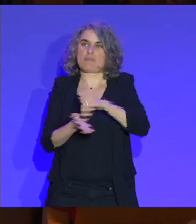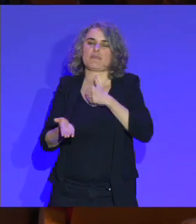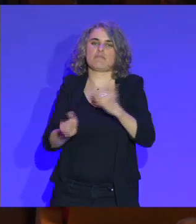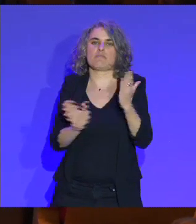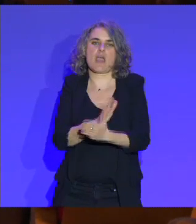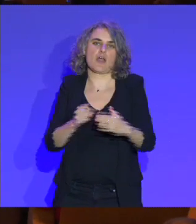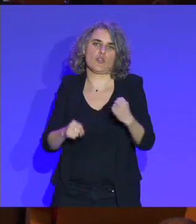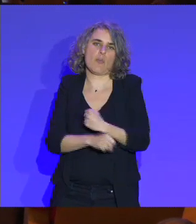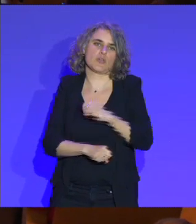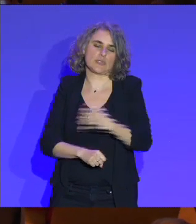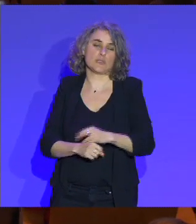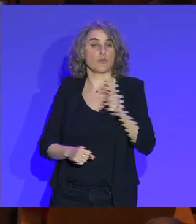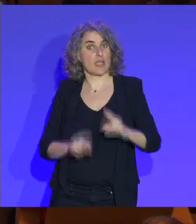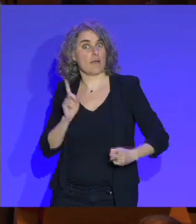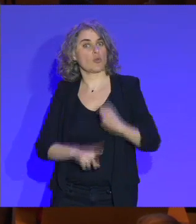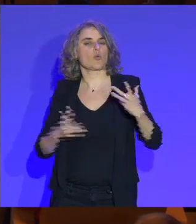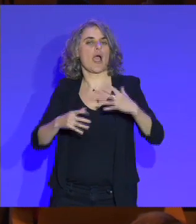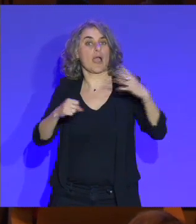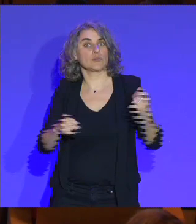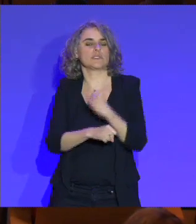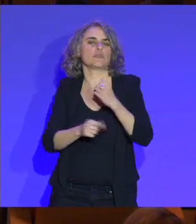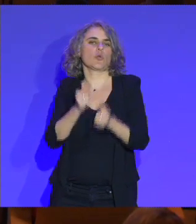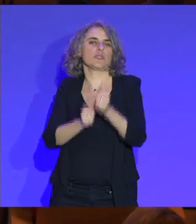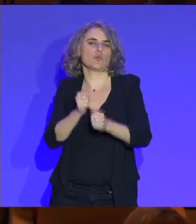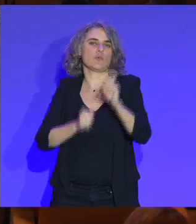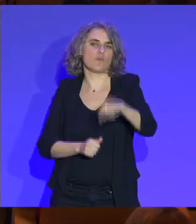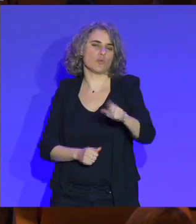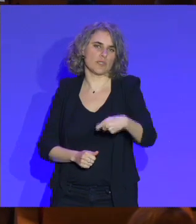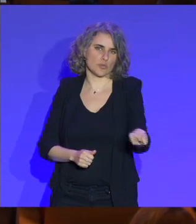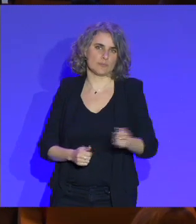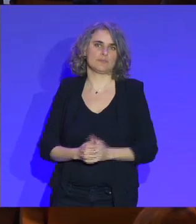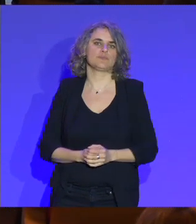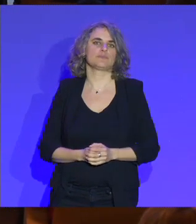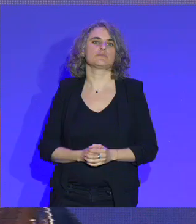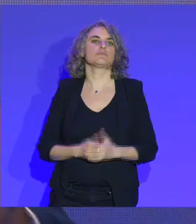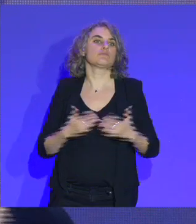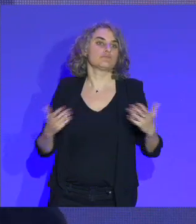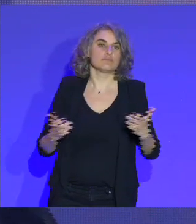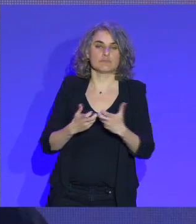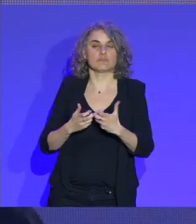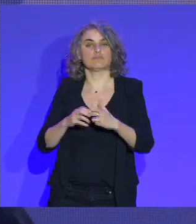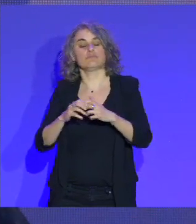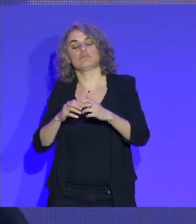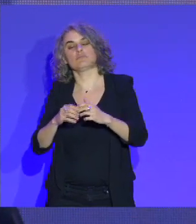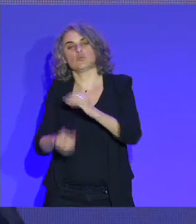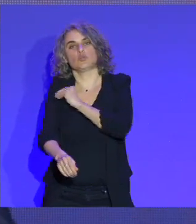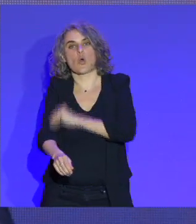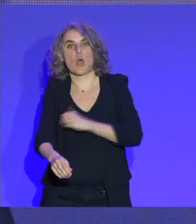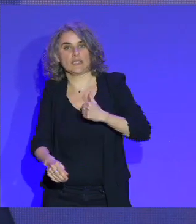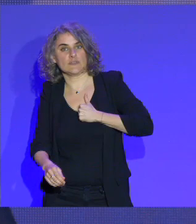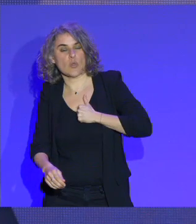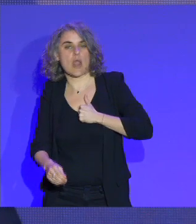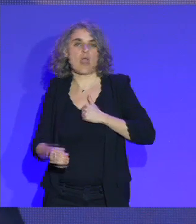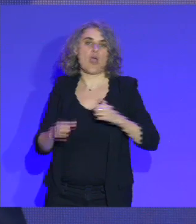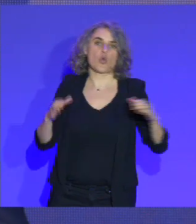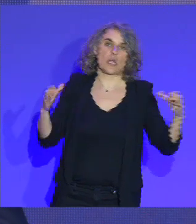Donc, il y évidemment la réussite de la compétition dans ces équilibres, sport individuel, sport collectif. Je dois dire